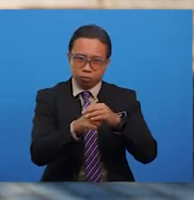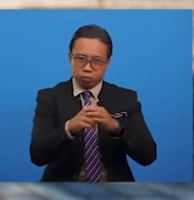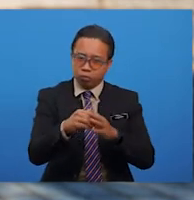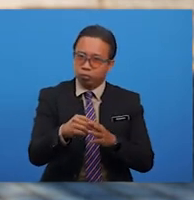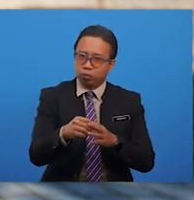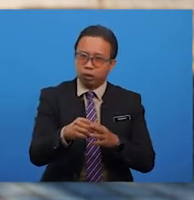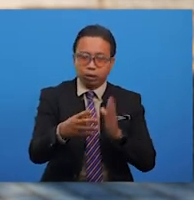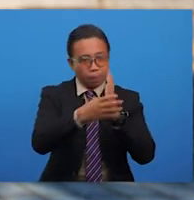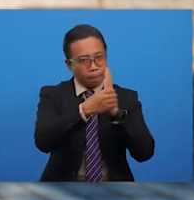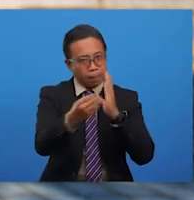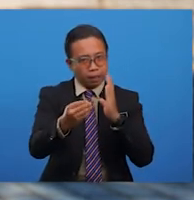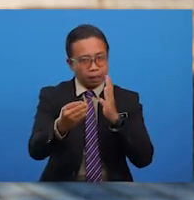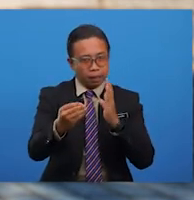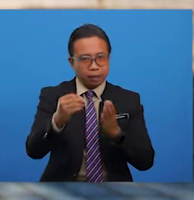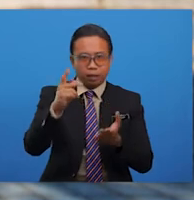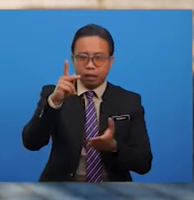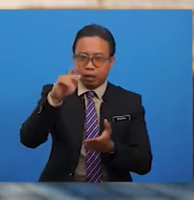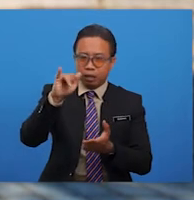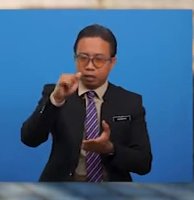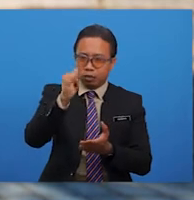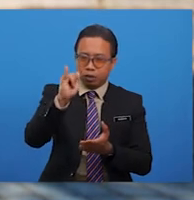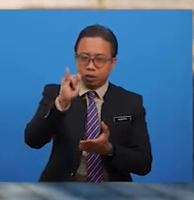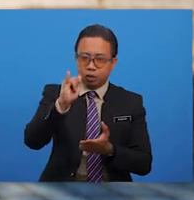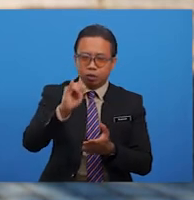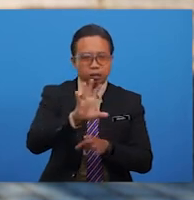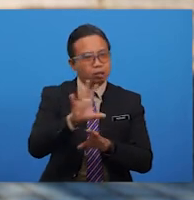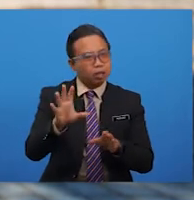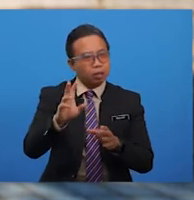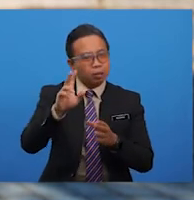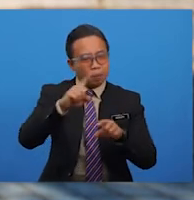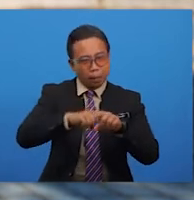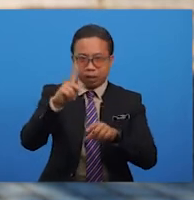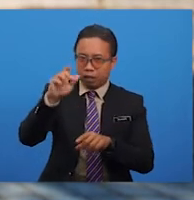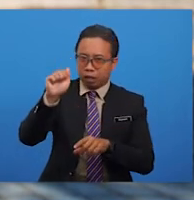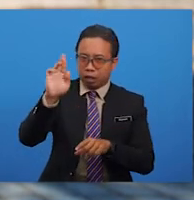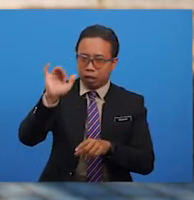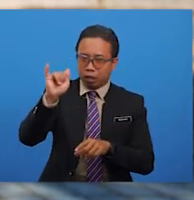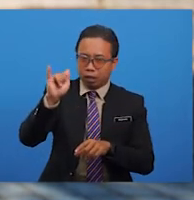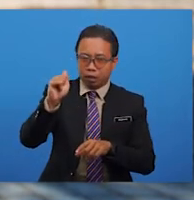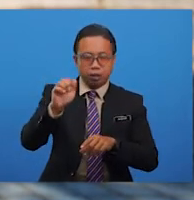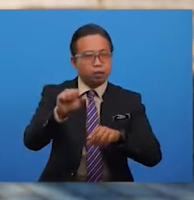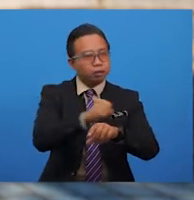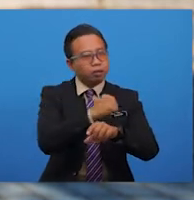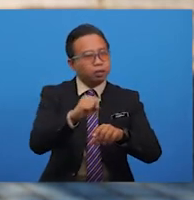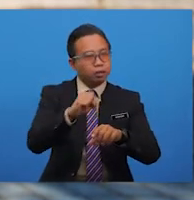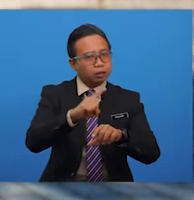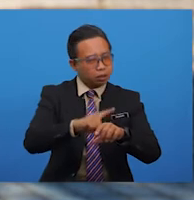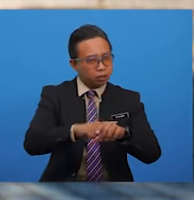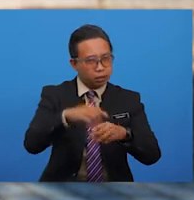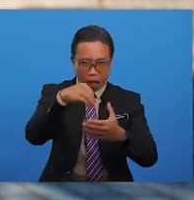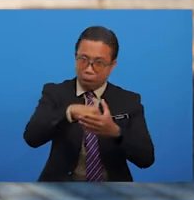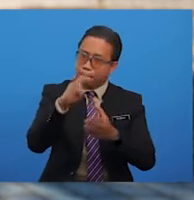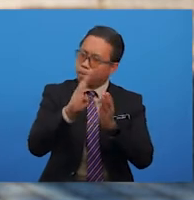kemahiran kajian komponen sastra ini tidak terhad kepada karya dan puisi yang terkandung dalam buku